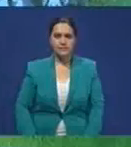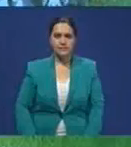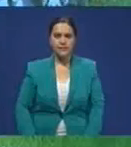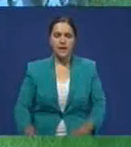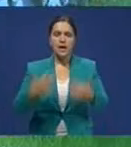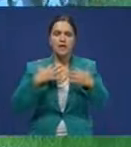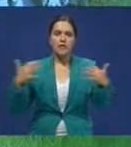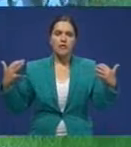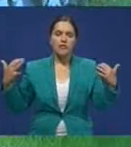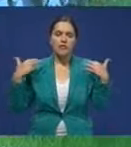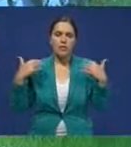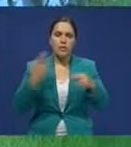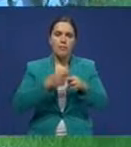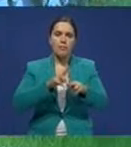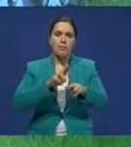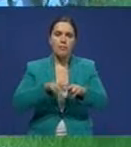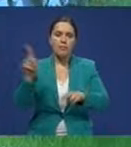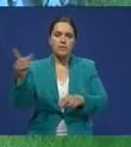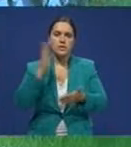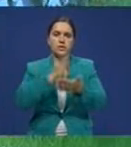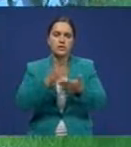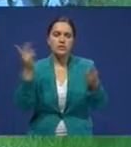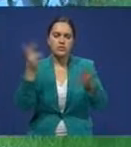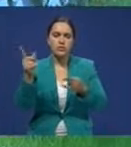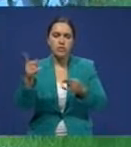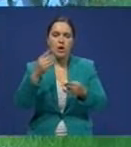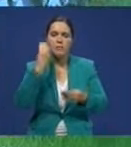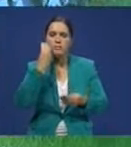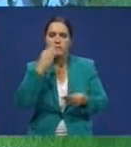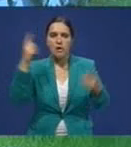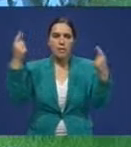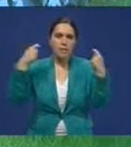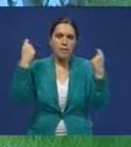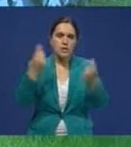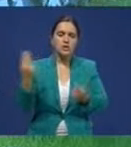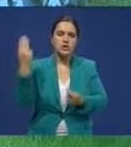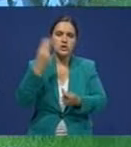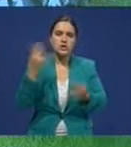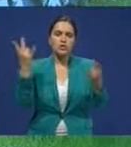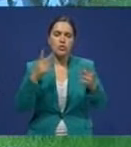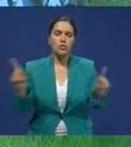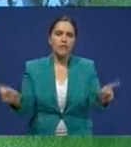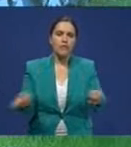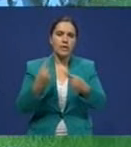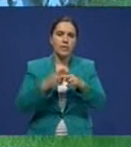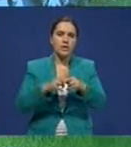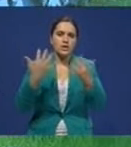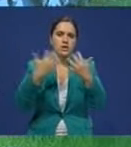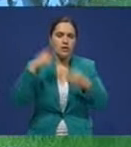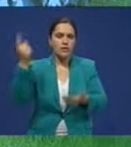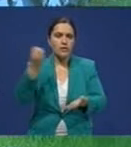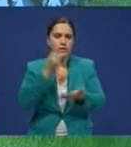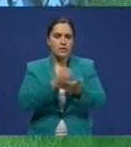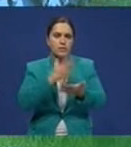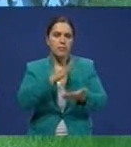Жиротноводы приорали, говорят о необходимости поддержки каракулеводства. В конце прошлого столетия численность овец этой ценной породы в Казахстане